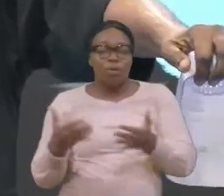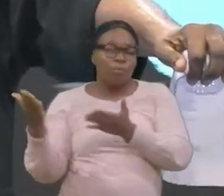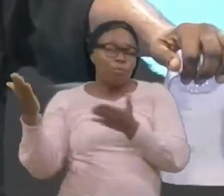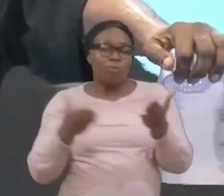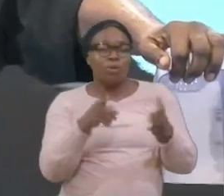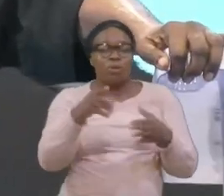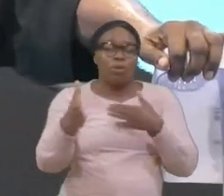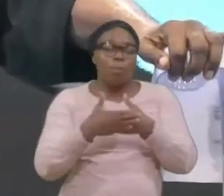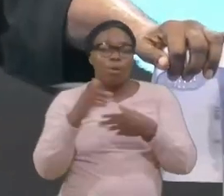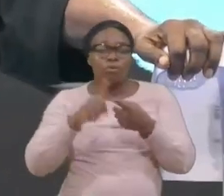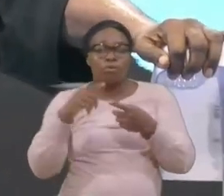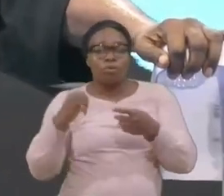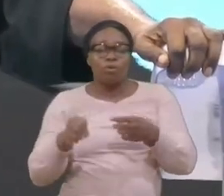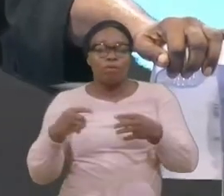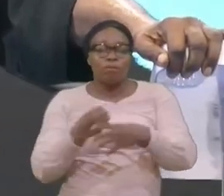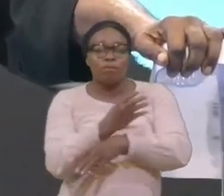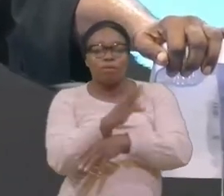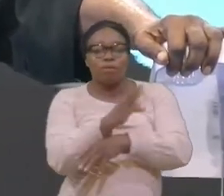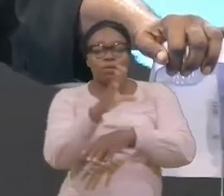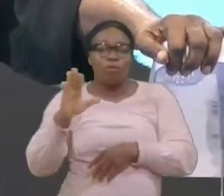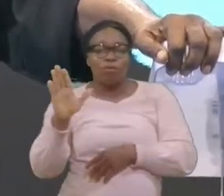de mon salut, À la soude de mon salut,